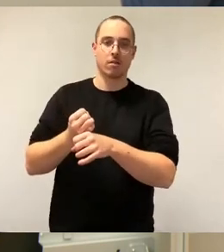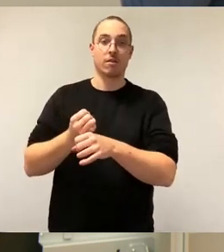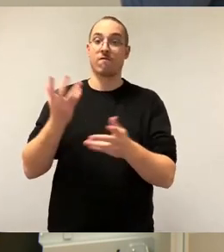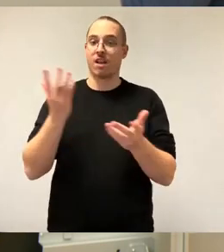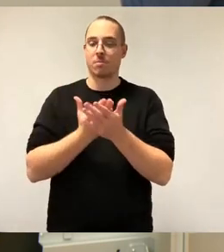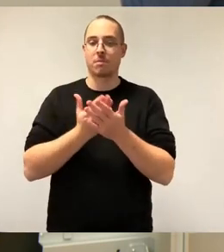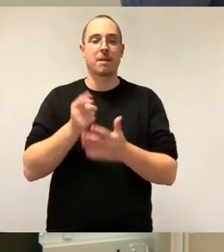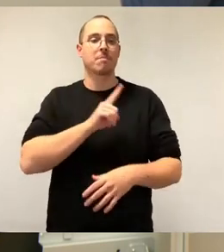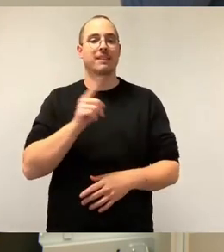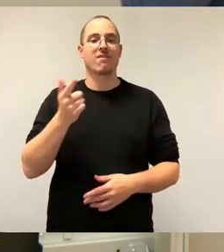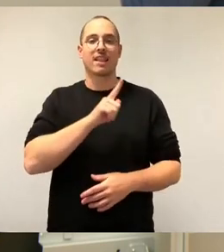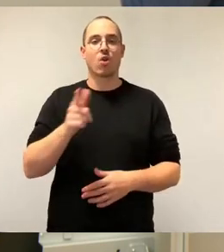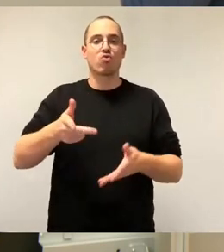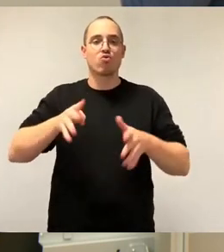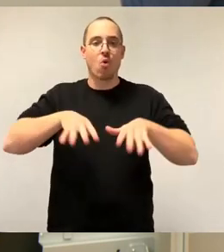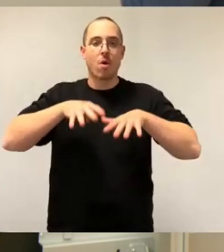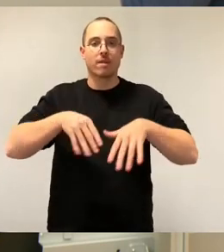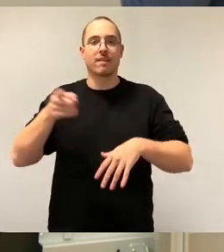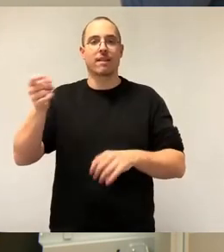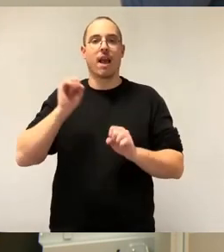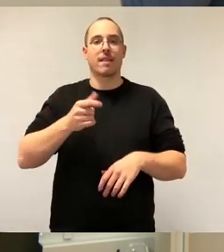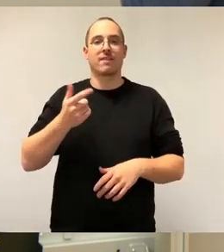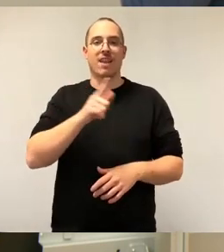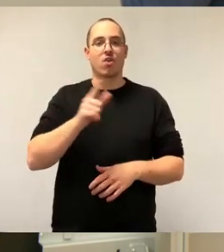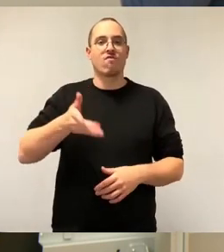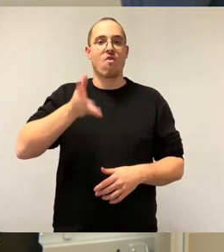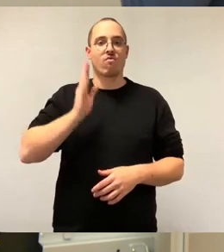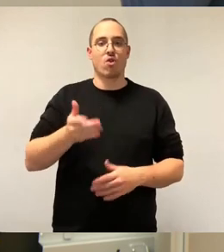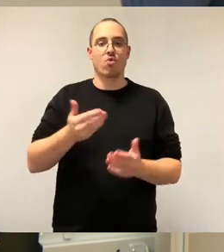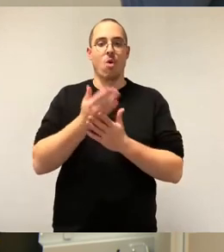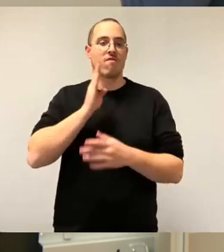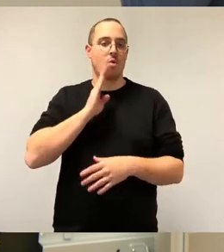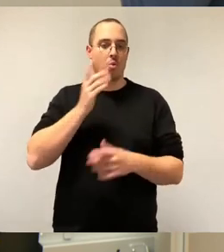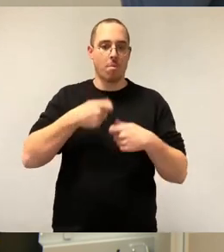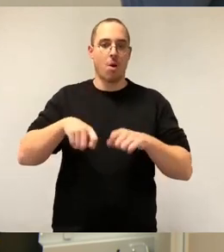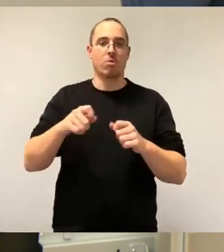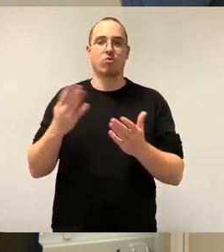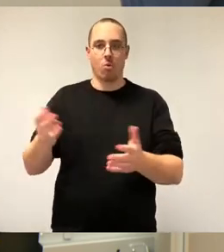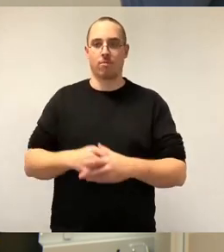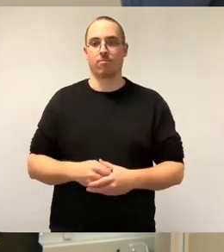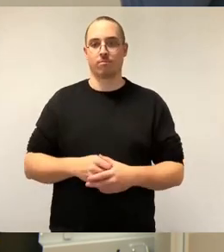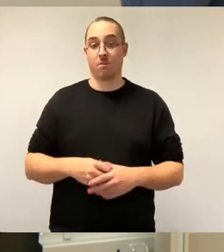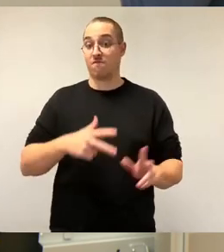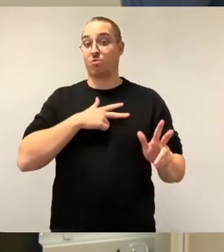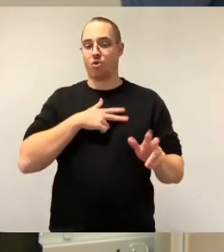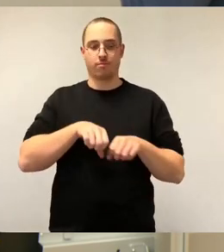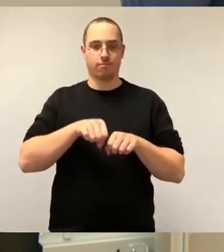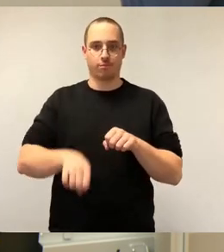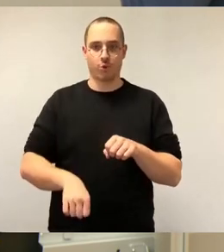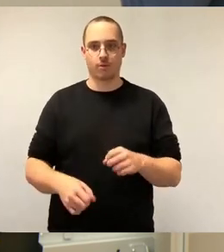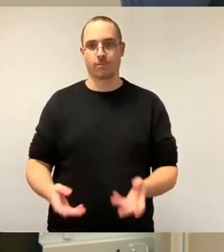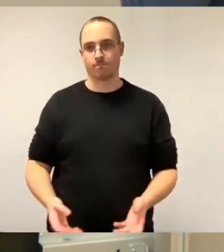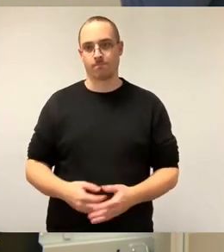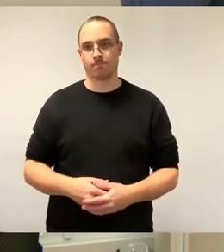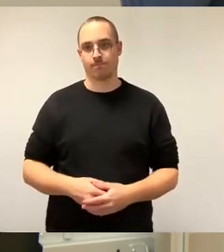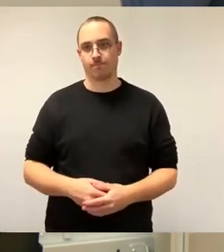2.500 neue Wohnungen bauen. Das versprochen wurde, wie wir alle wissen, gebrochen. Dann hieß es, bis 2024 schafft